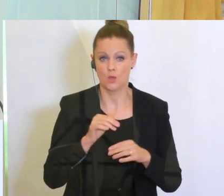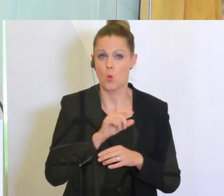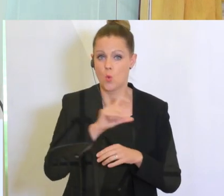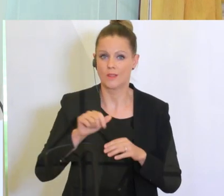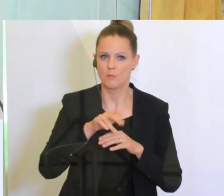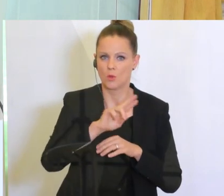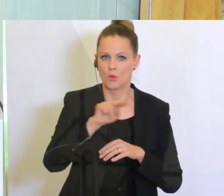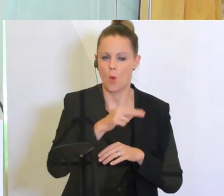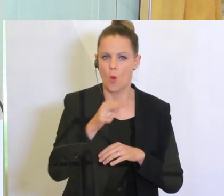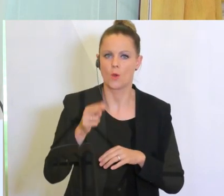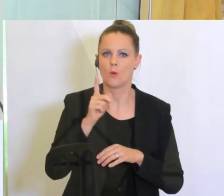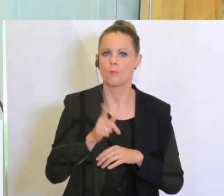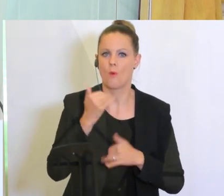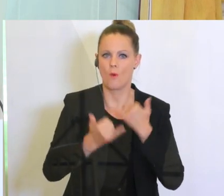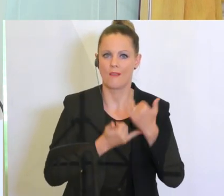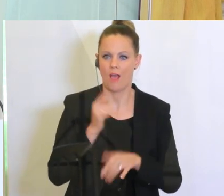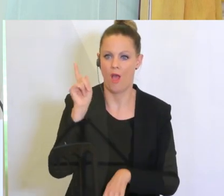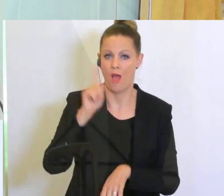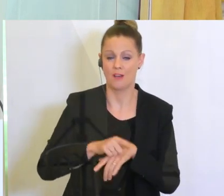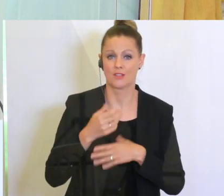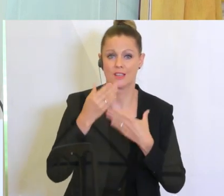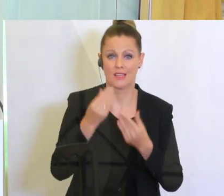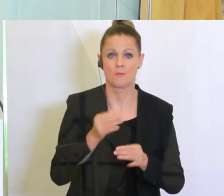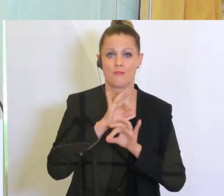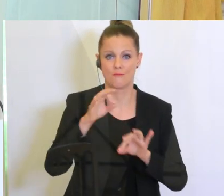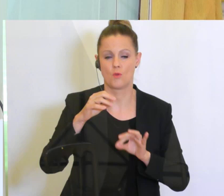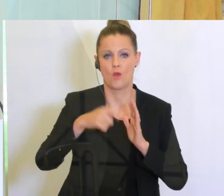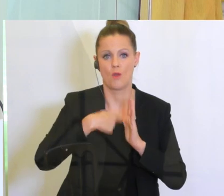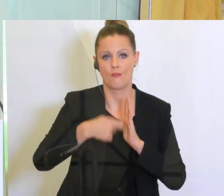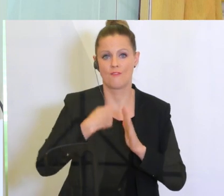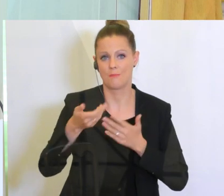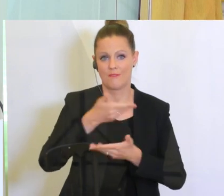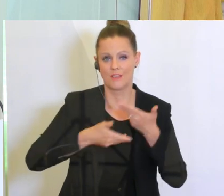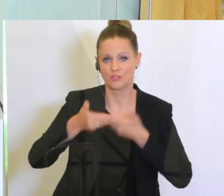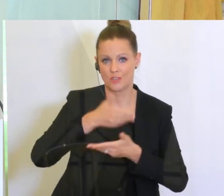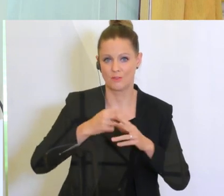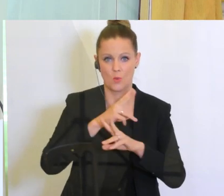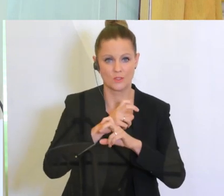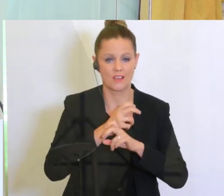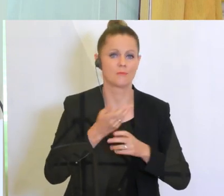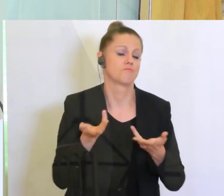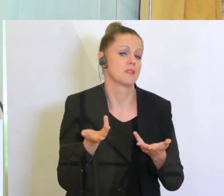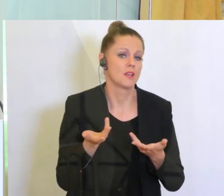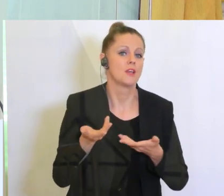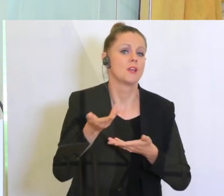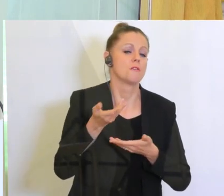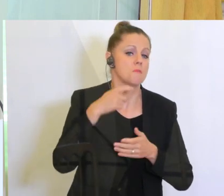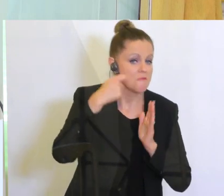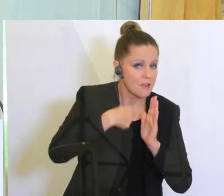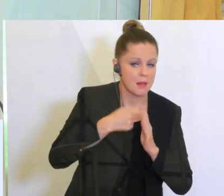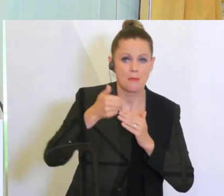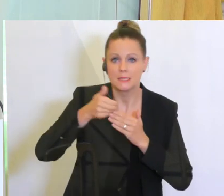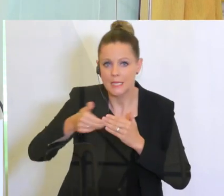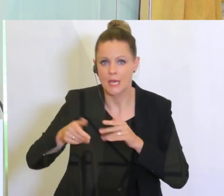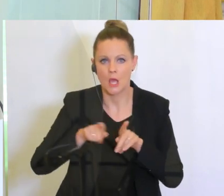im Jahr der größte Auftraggeber der österreichischen Filmwirtschaft für Filme, Serien und Unterstützung des Kinofilms und